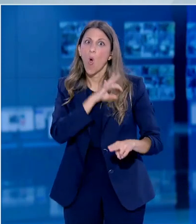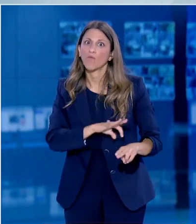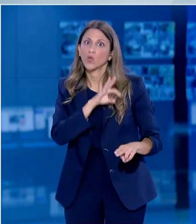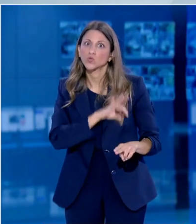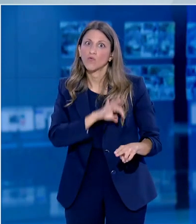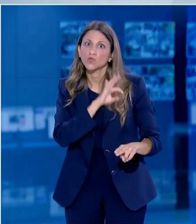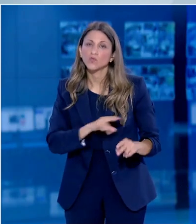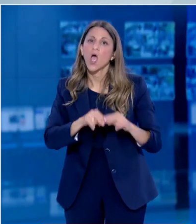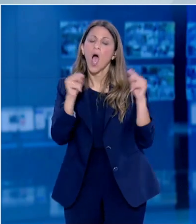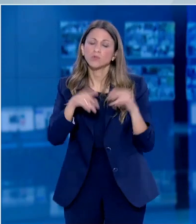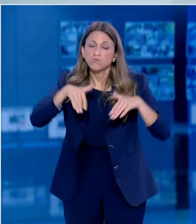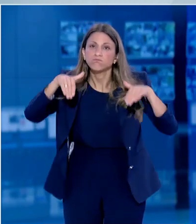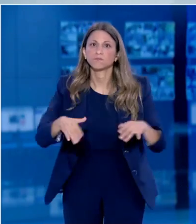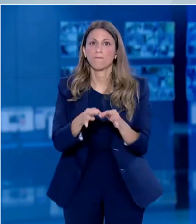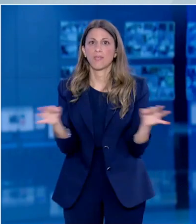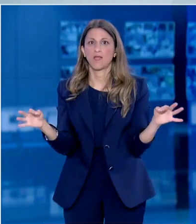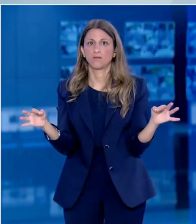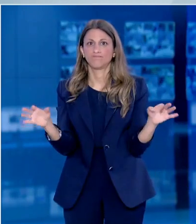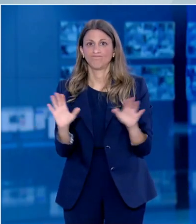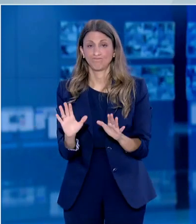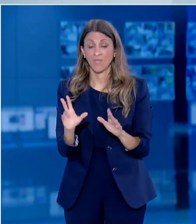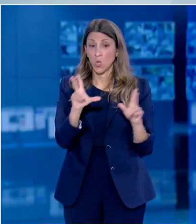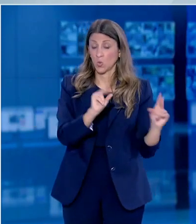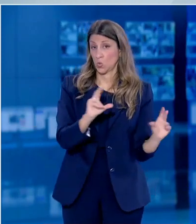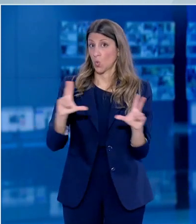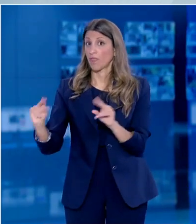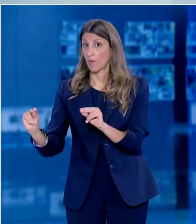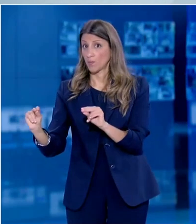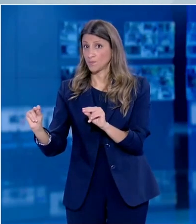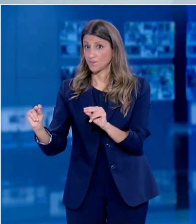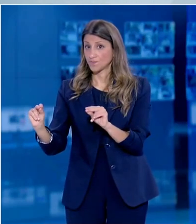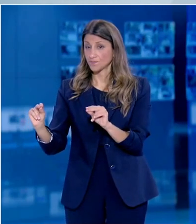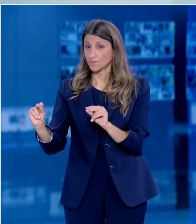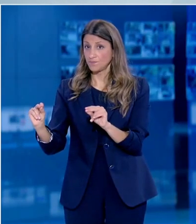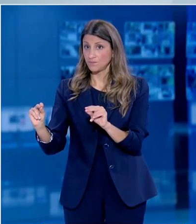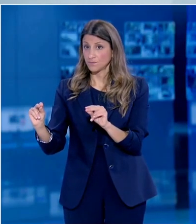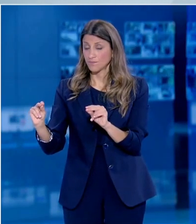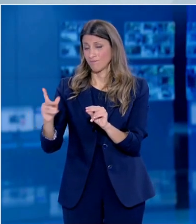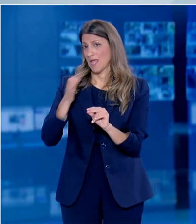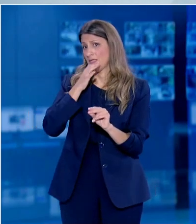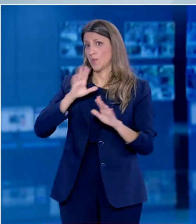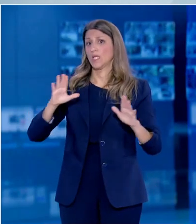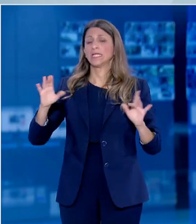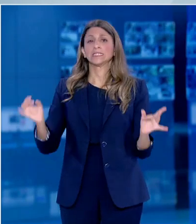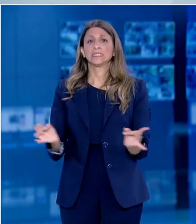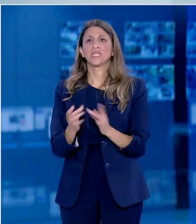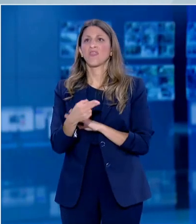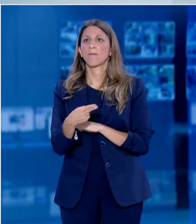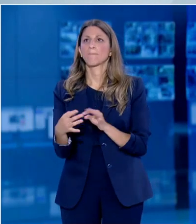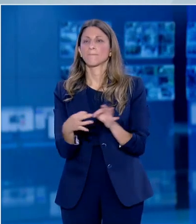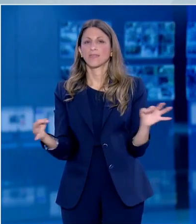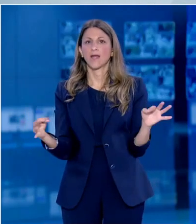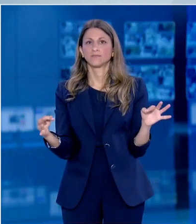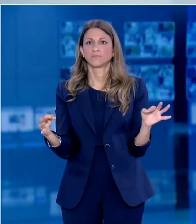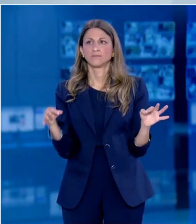αλγόριθμοι που αφορούν τα μέτρα πυθαρχίας. Αντίστοιχα, δεν θα σταθώ στον τρόπο που πάρθηκαν τα περιοριστικά